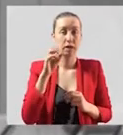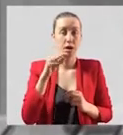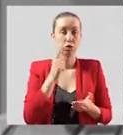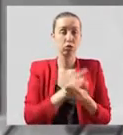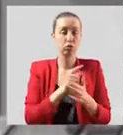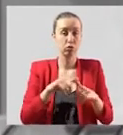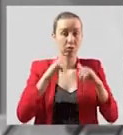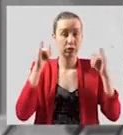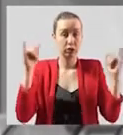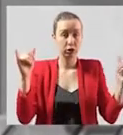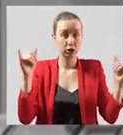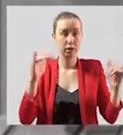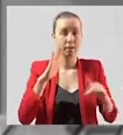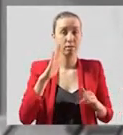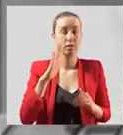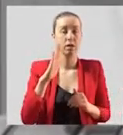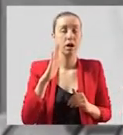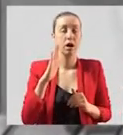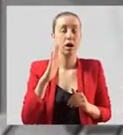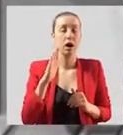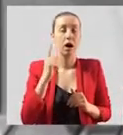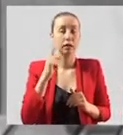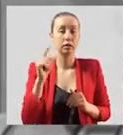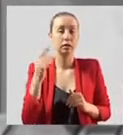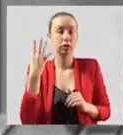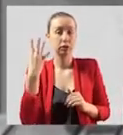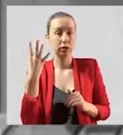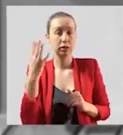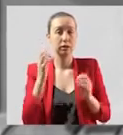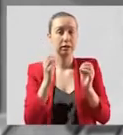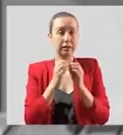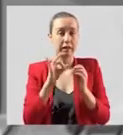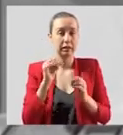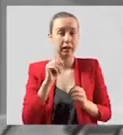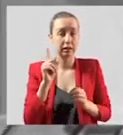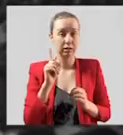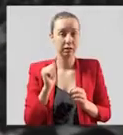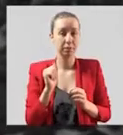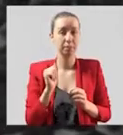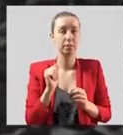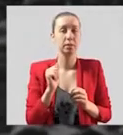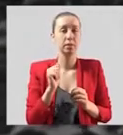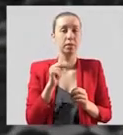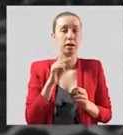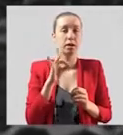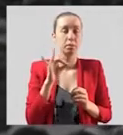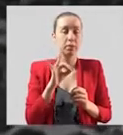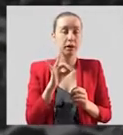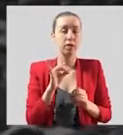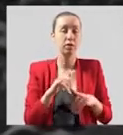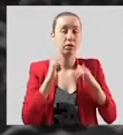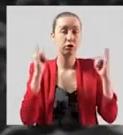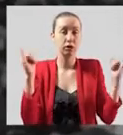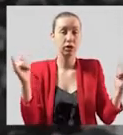в 1,4 раза при наибольшем росте производства товаров, пользующихся повышенным